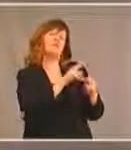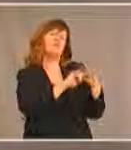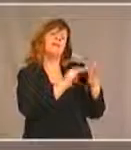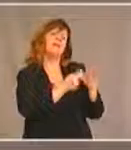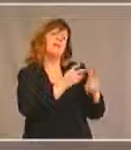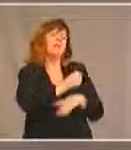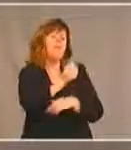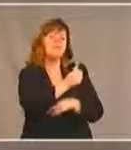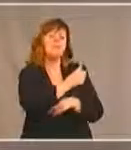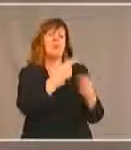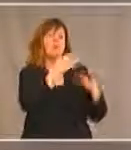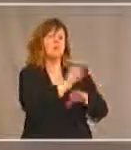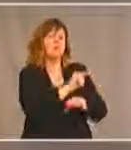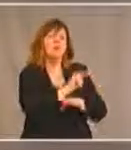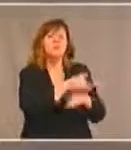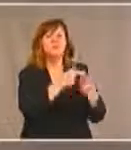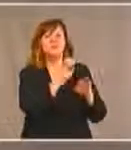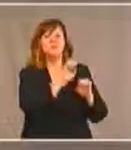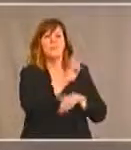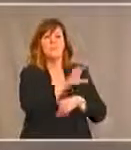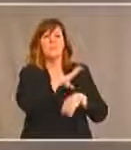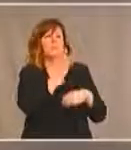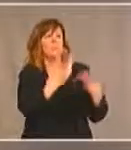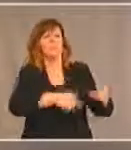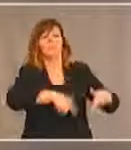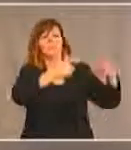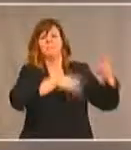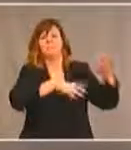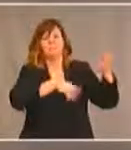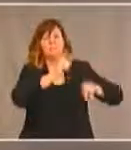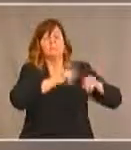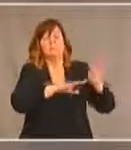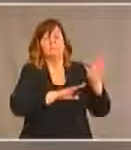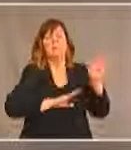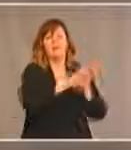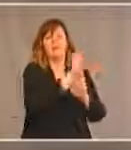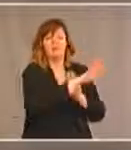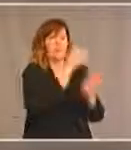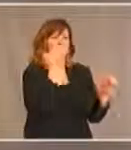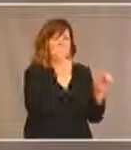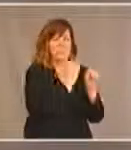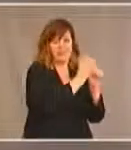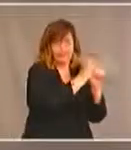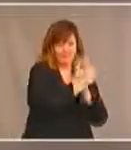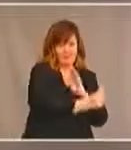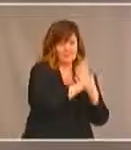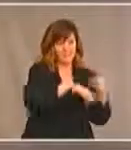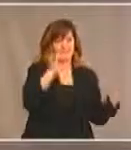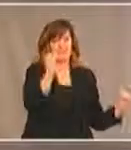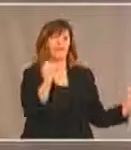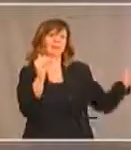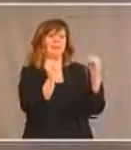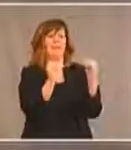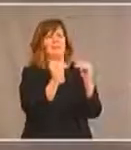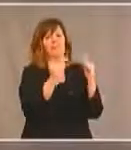garderie, d'éducation et d'infrastructure pour améliorer les lieux de travail. Dans une économie